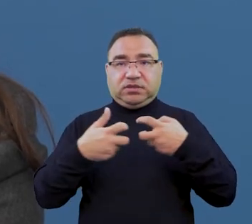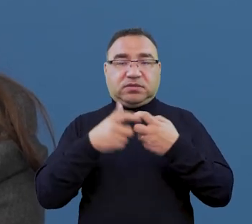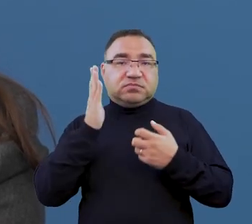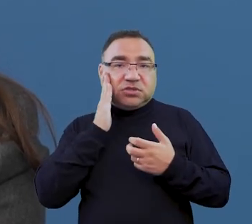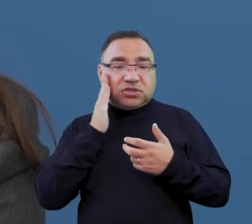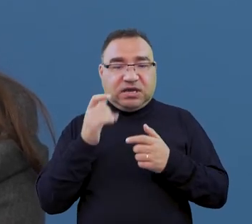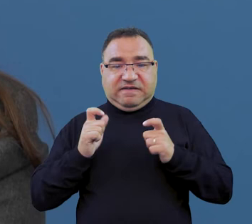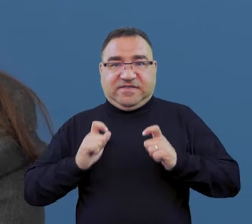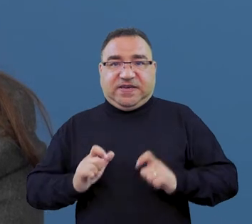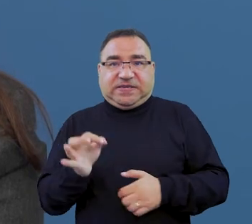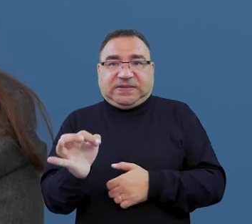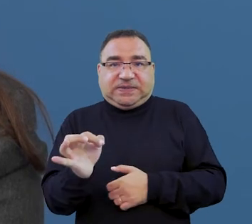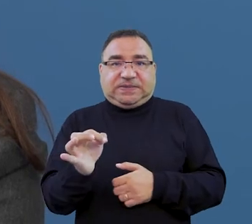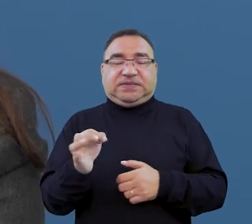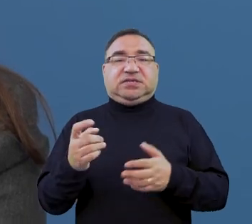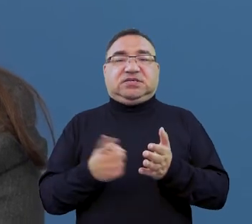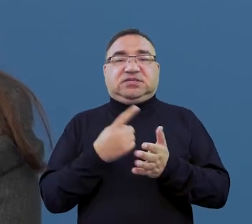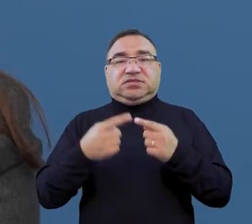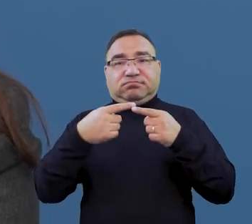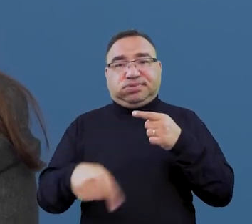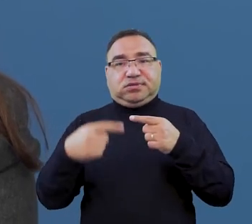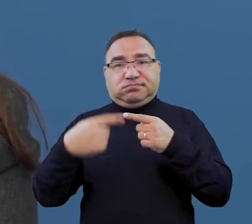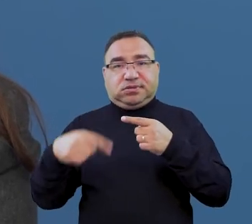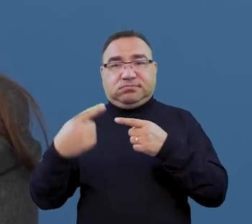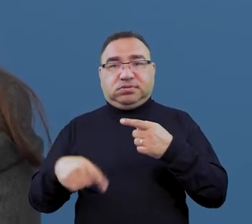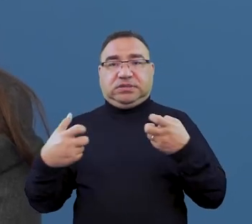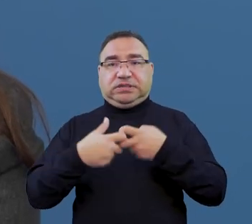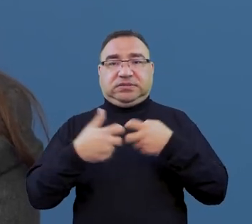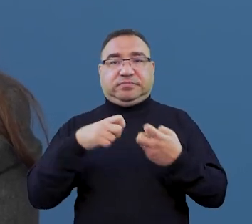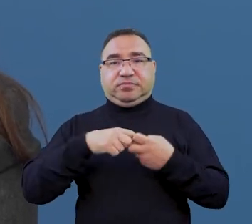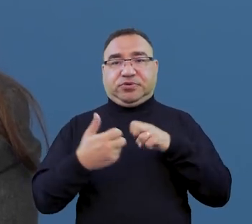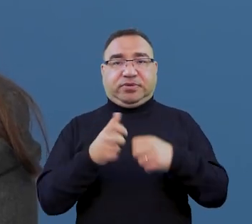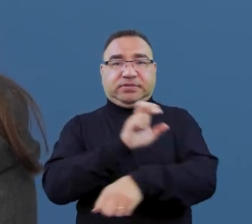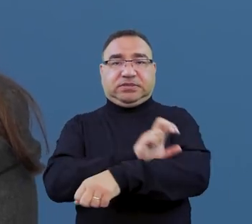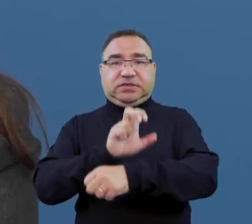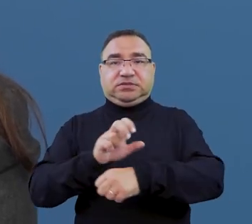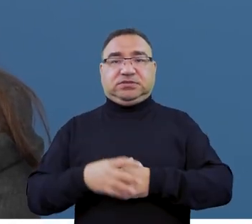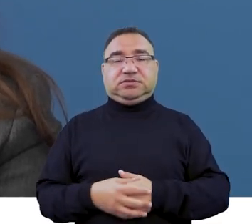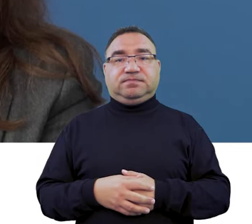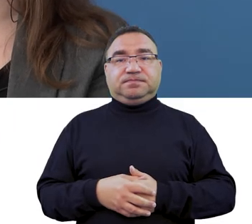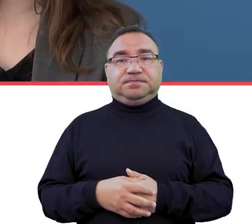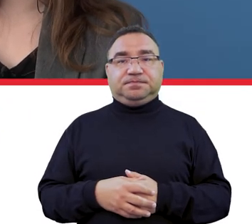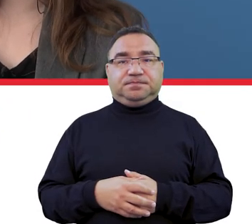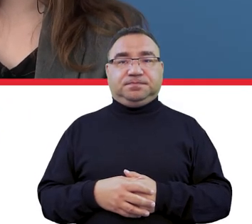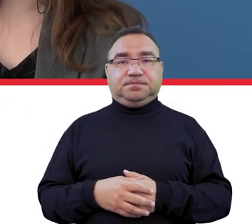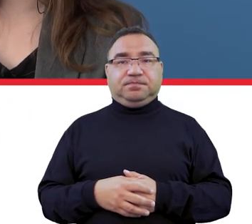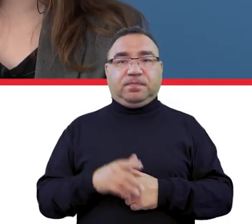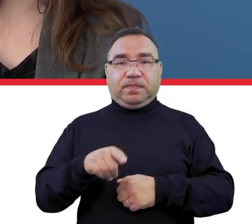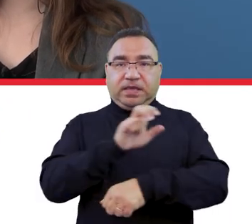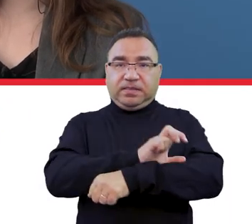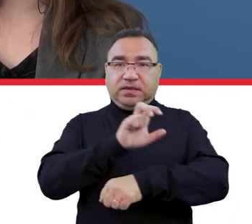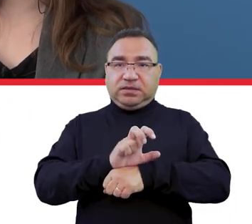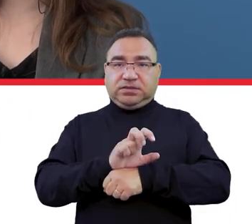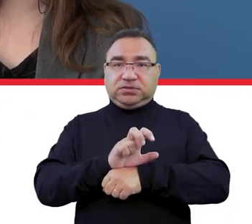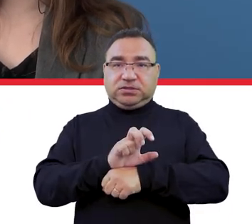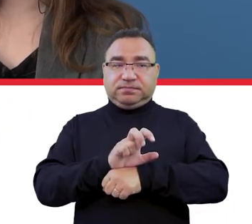mieszka w mojej miejscowości i rozłącza mi połączenie, więc jest to dla niej problematyczne ze względów technicznych. Te techniczne problemy